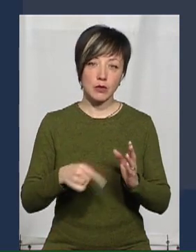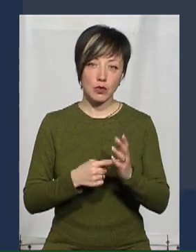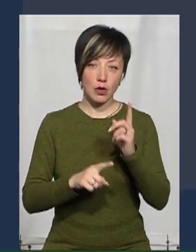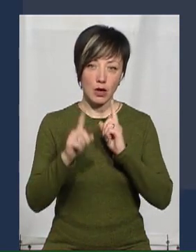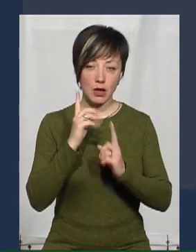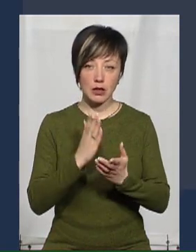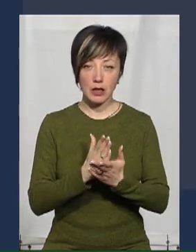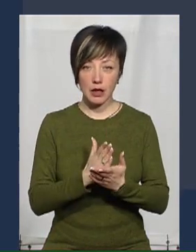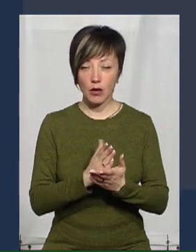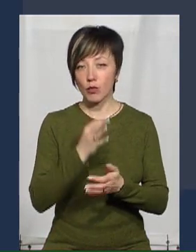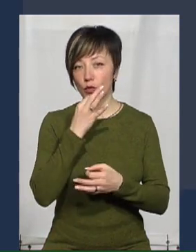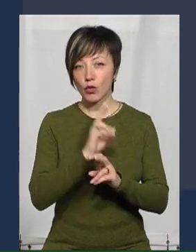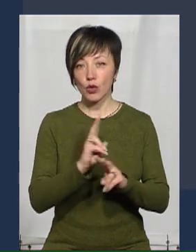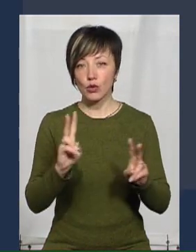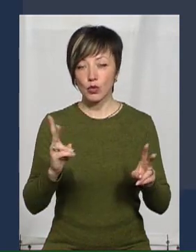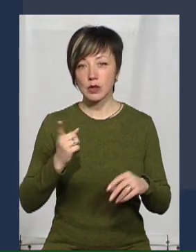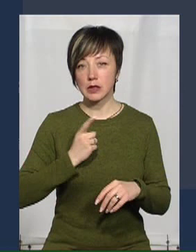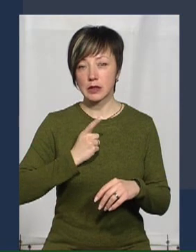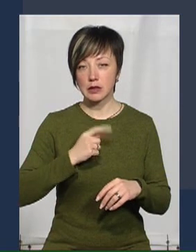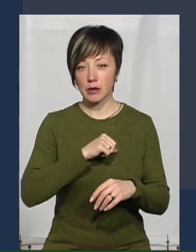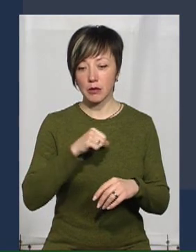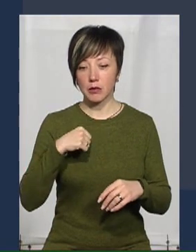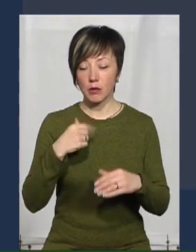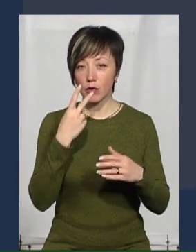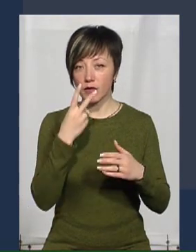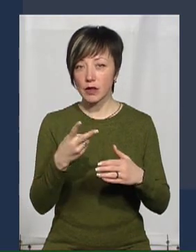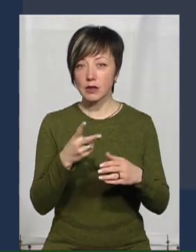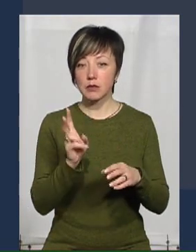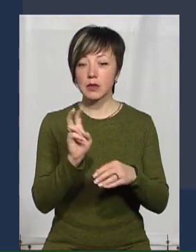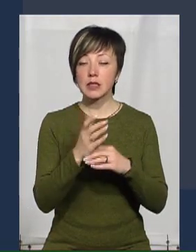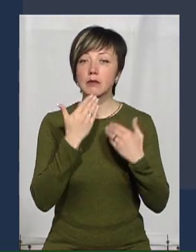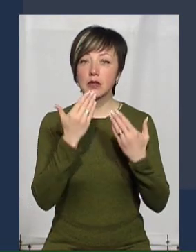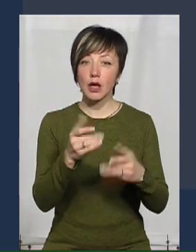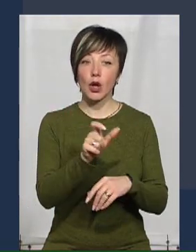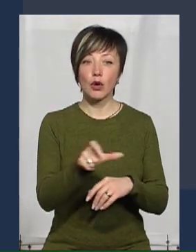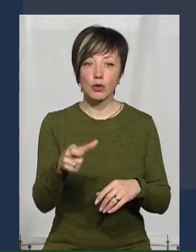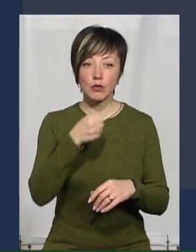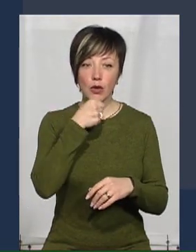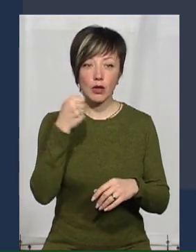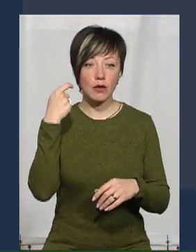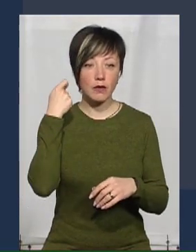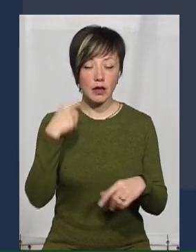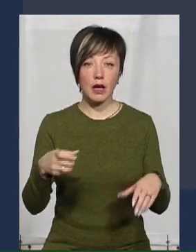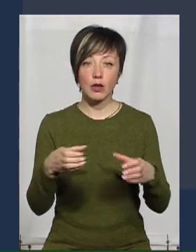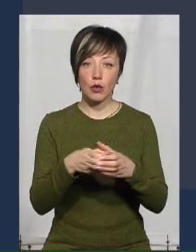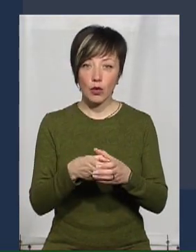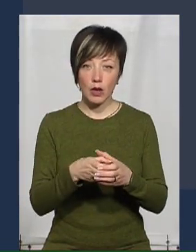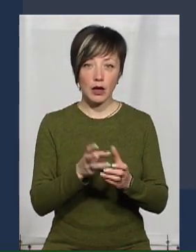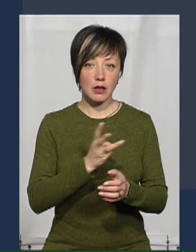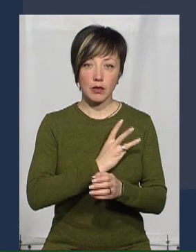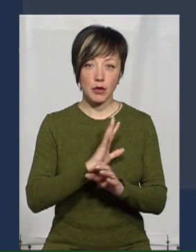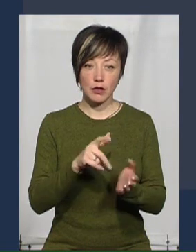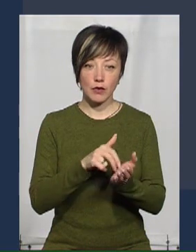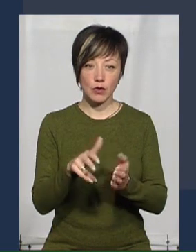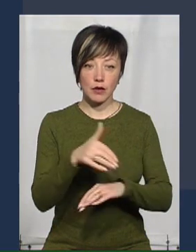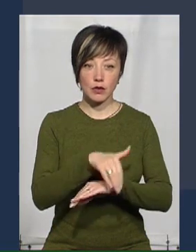координати всі. Будь-хто може сам навіть в власному під'їзді подивитися або піти запитати, якщо люди є похилого віку, це категорія, який не бажано виходити